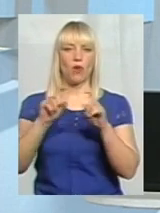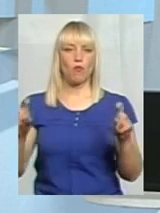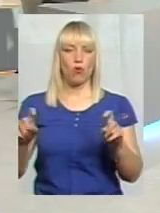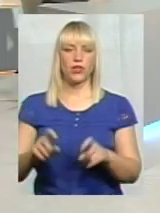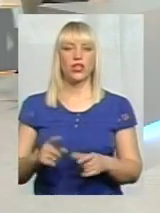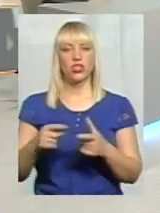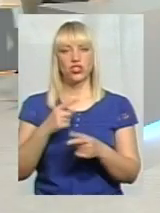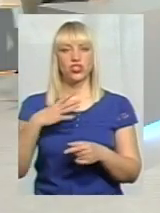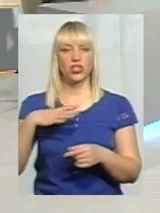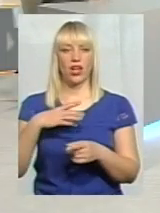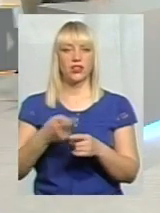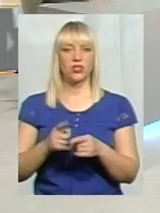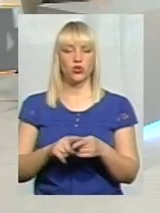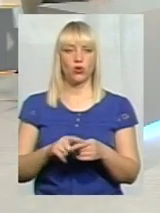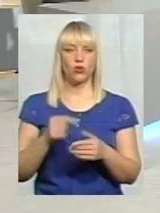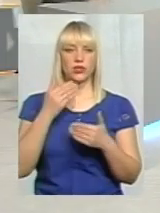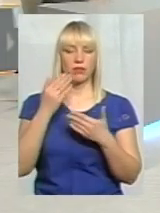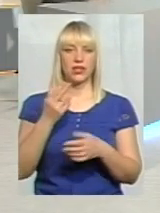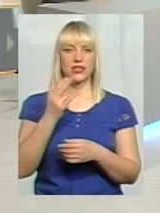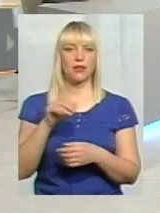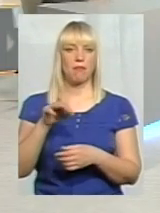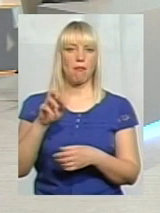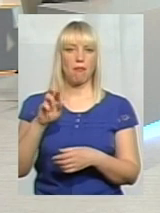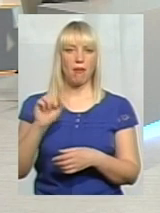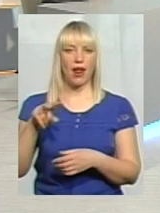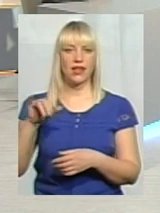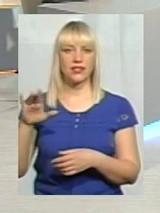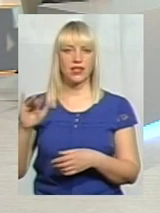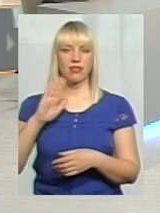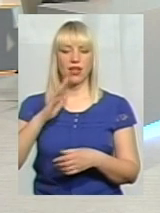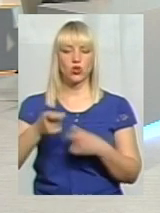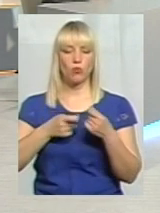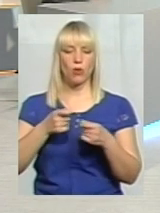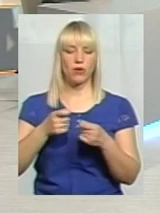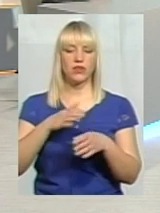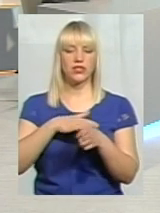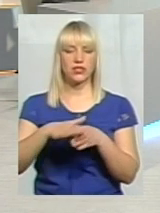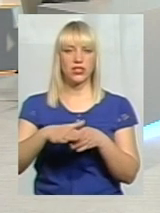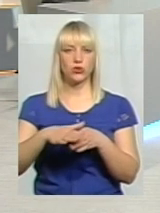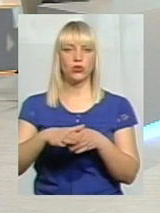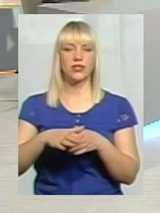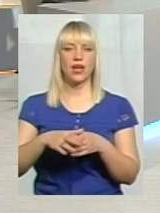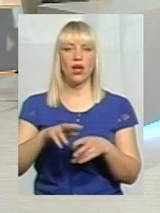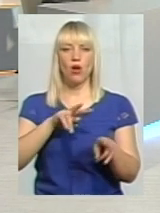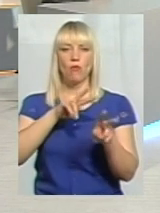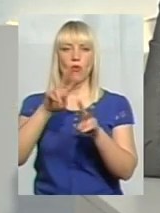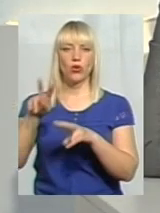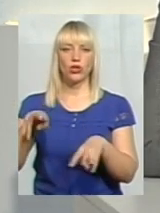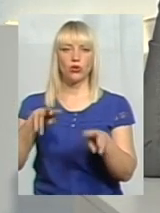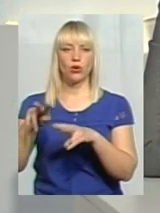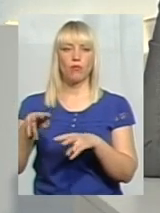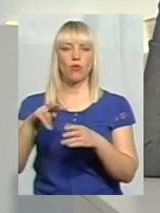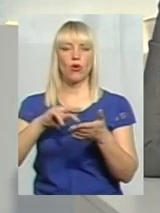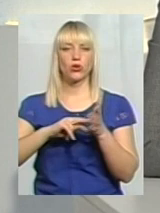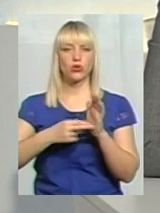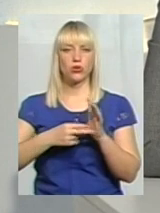Цимбаліста. Нашим управлінням здійснюється постійний моніторинг прогнозованої потреби саме в випускниках